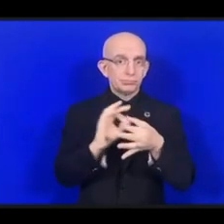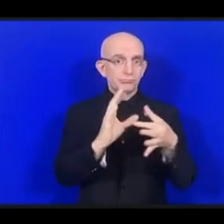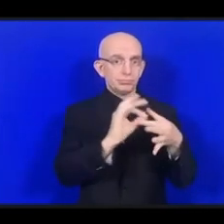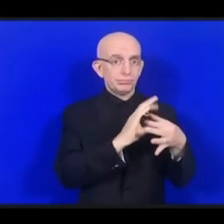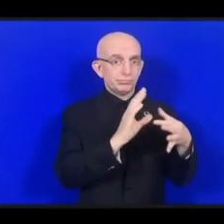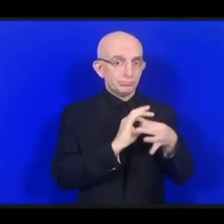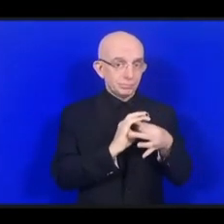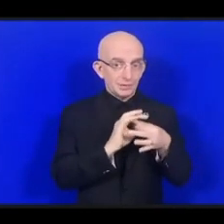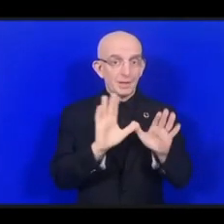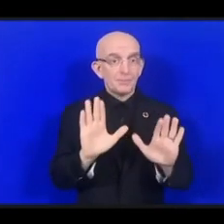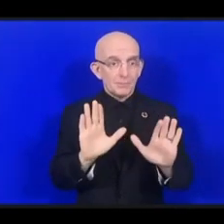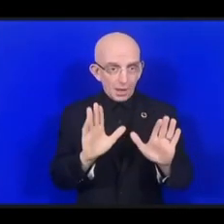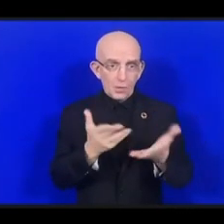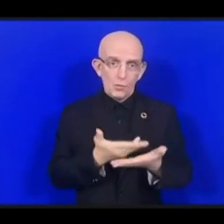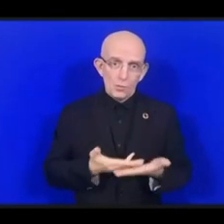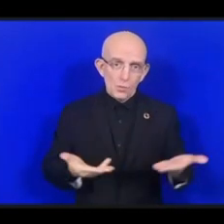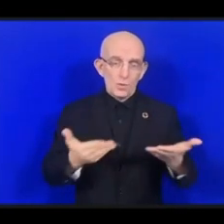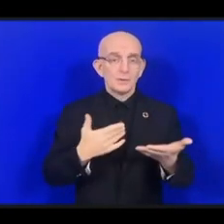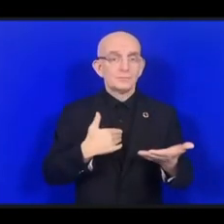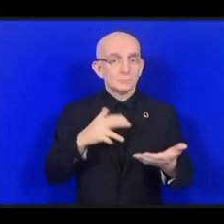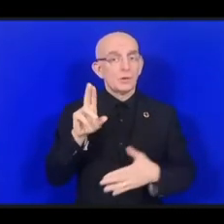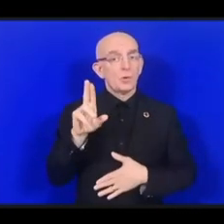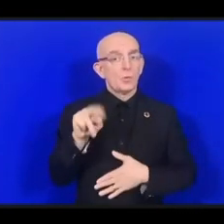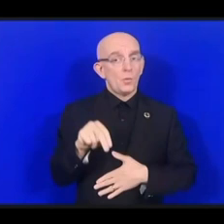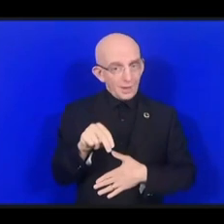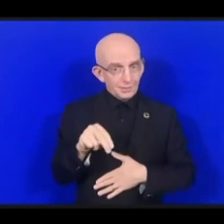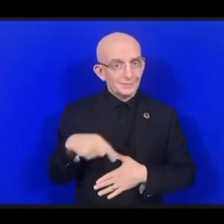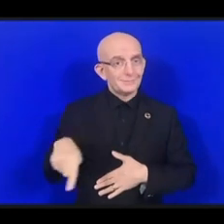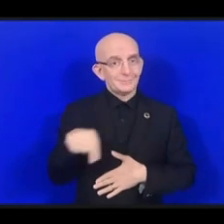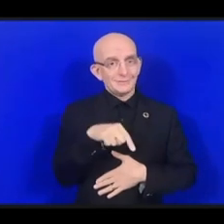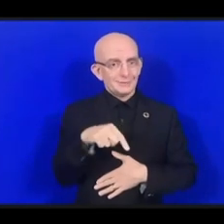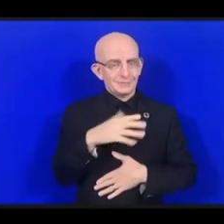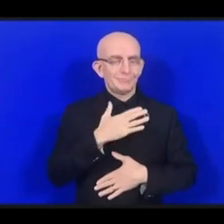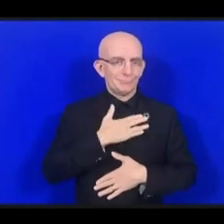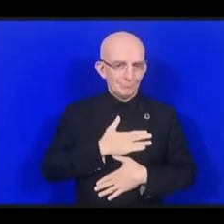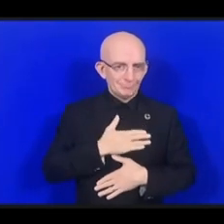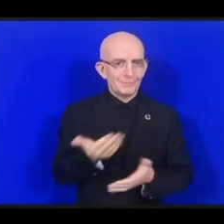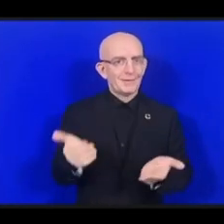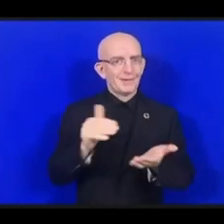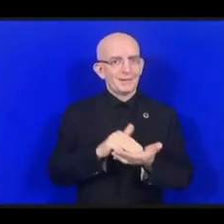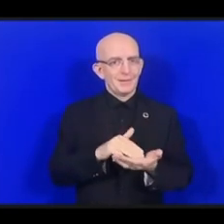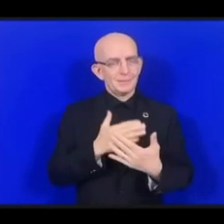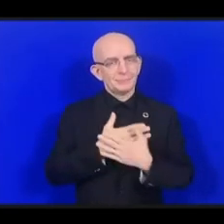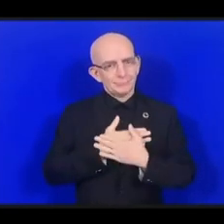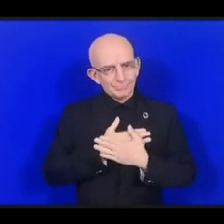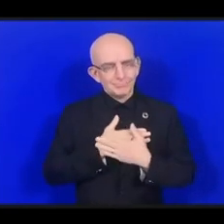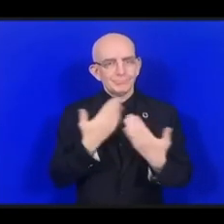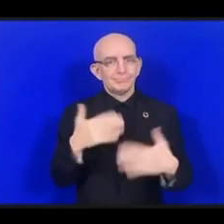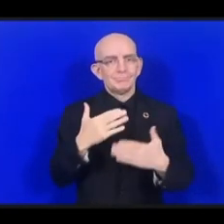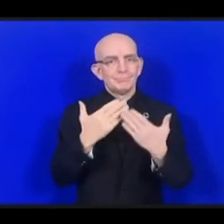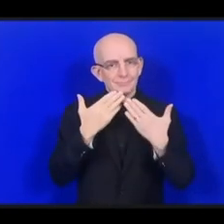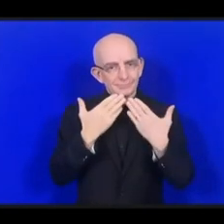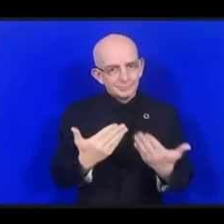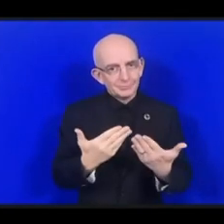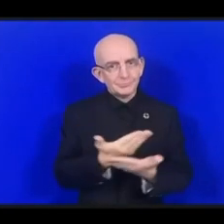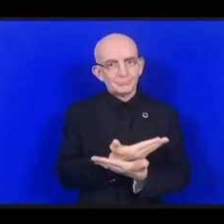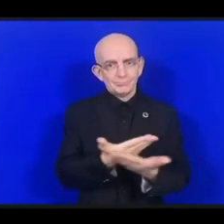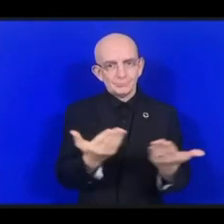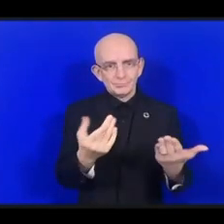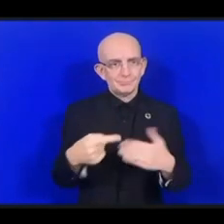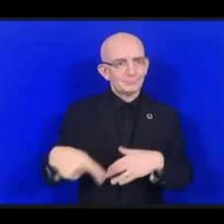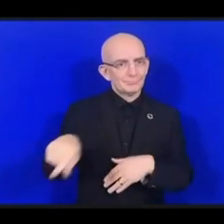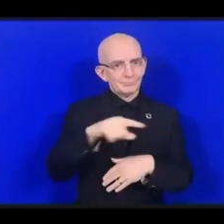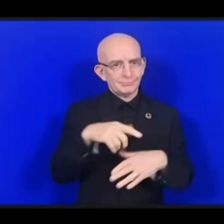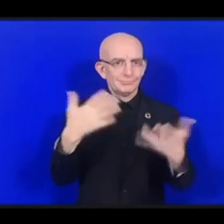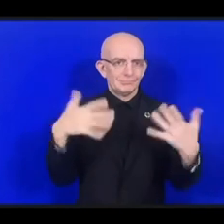ООН я еще раз хочу поблагодарить вас и выразить нашу громадную невероятную благодарность правительству Японии